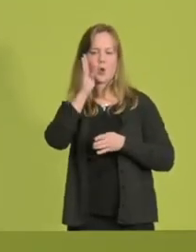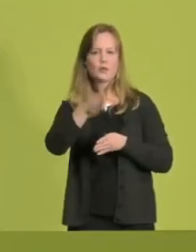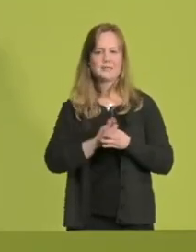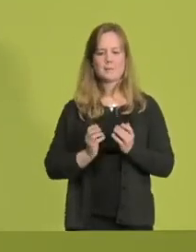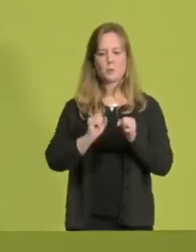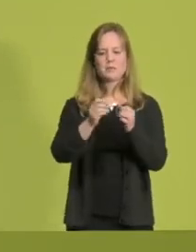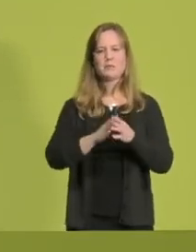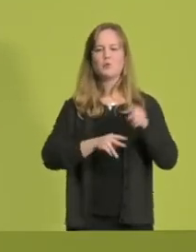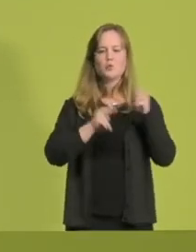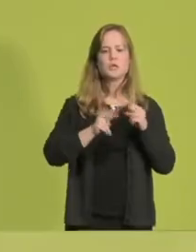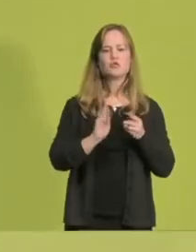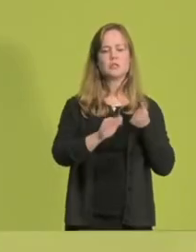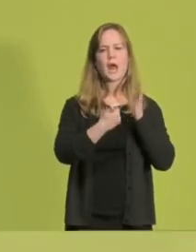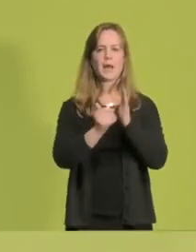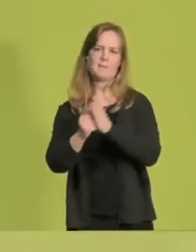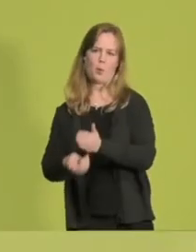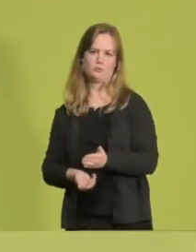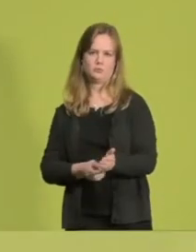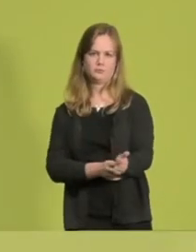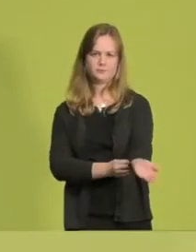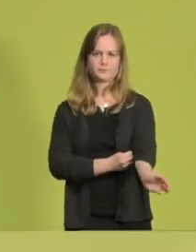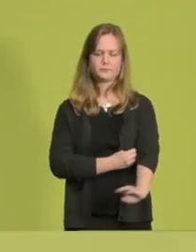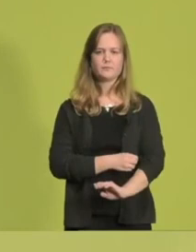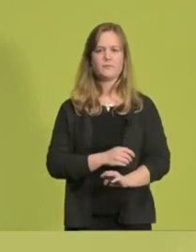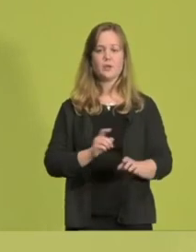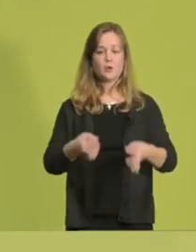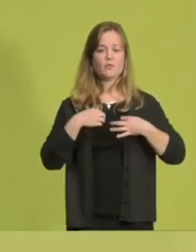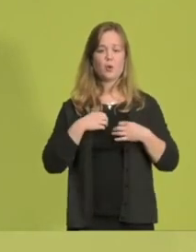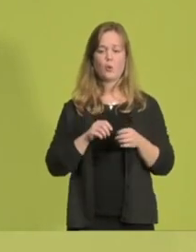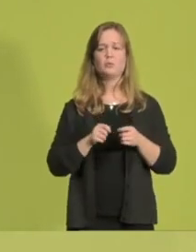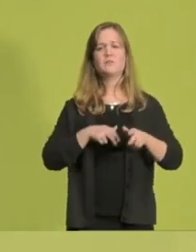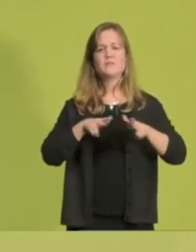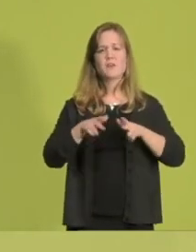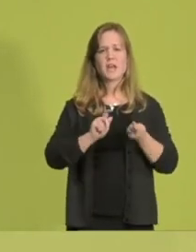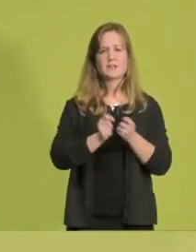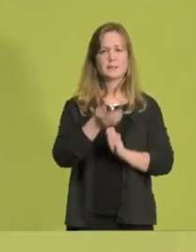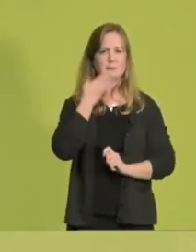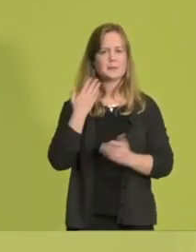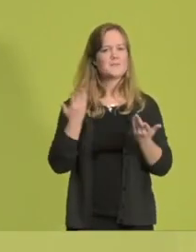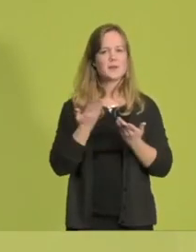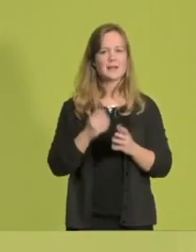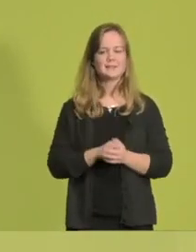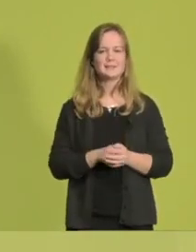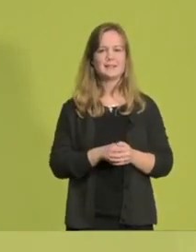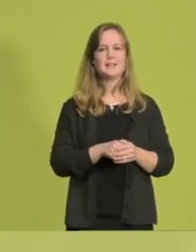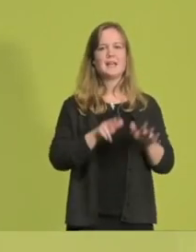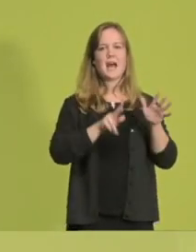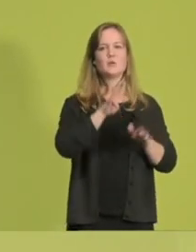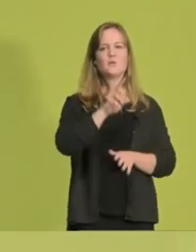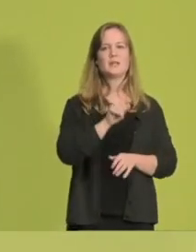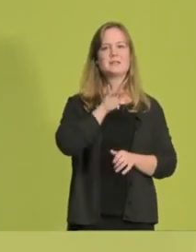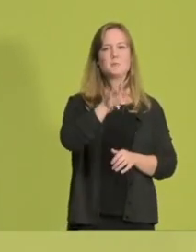vielfältigen Angeboten. Was für uns keine Verkehrswende ist, liebe Freundinnen und Freunde. Aus 48 Millionen Verbrennern